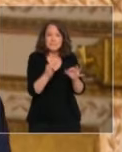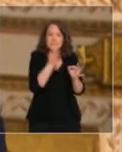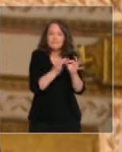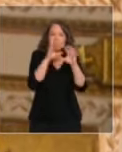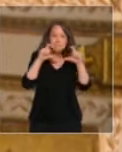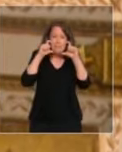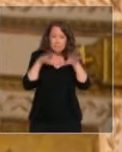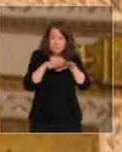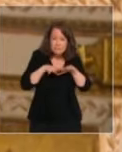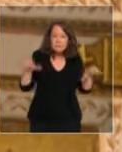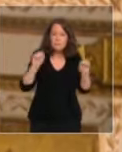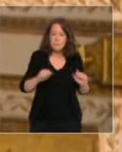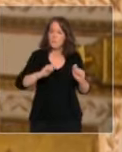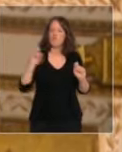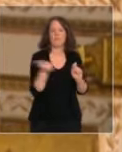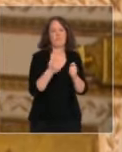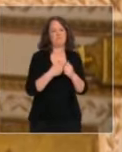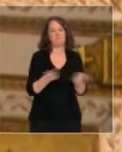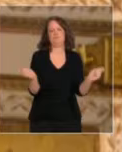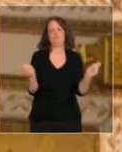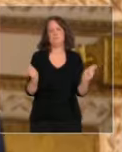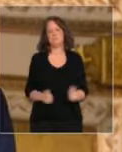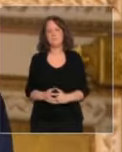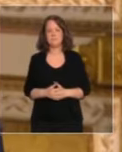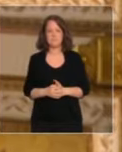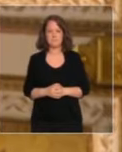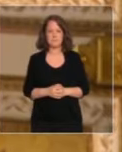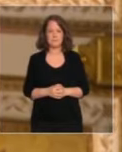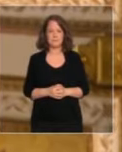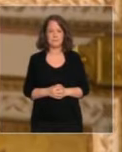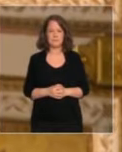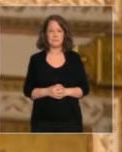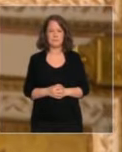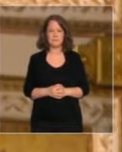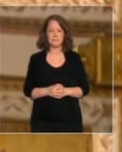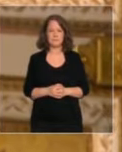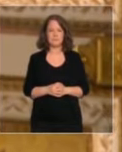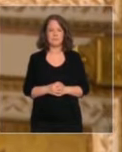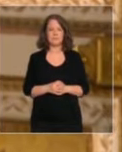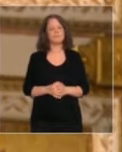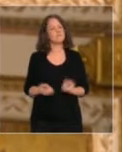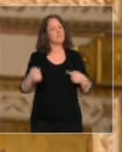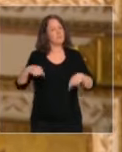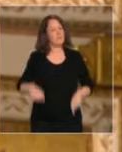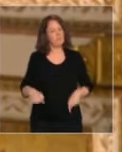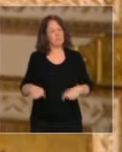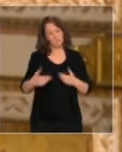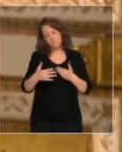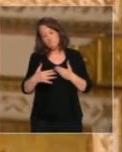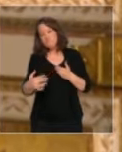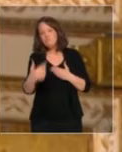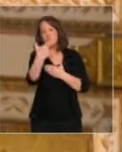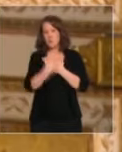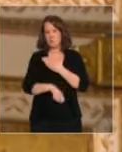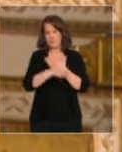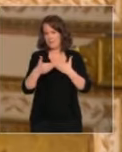massivement ce type de masque. Le gouvernement présentera d'ici 15 jours sur la